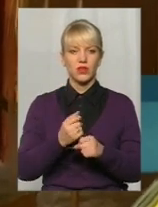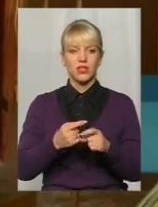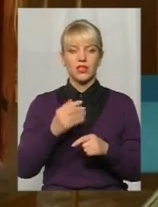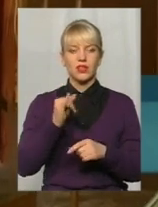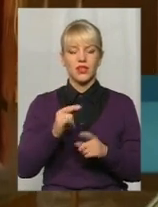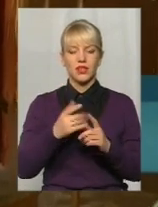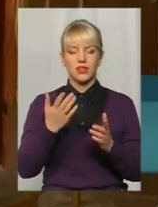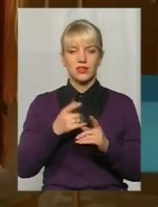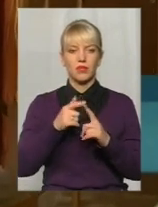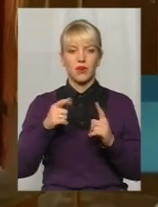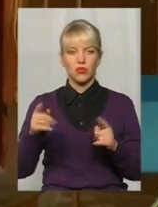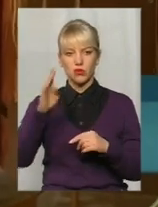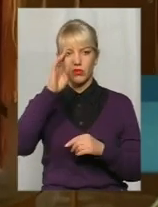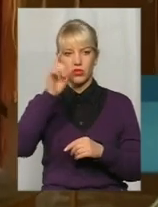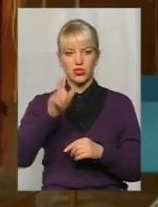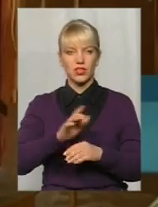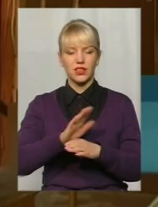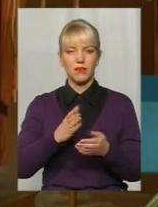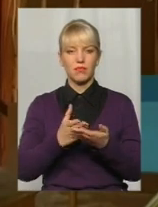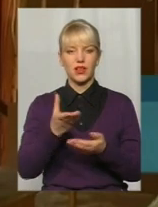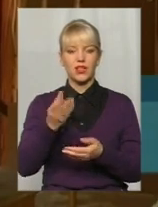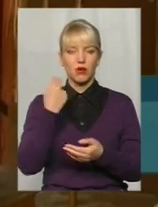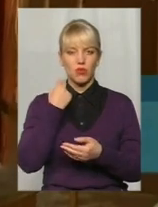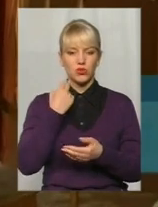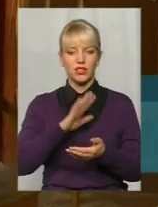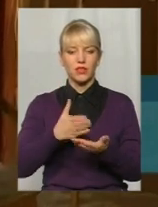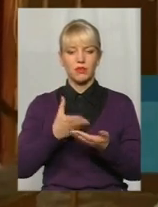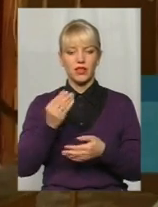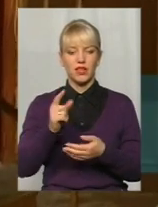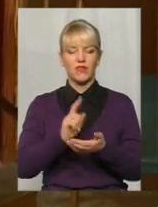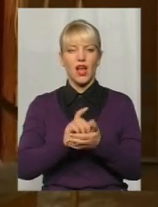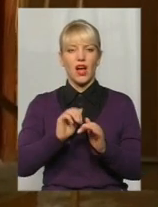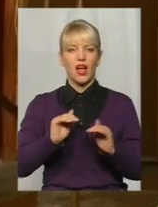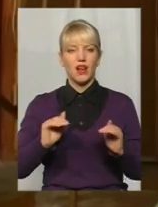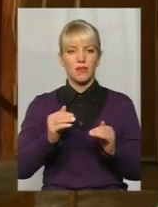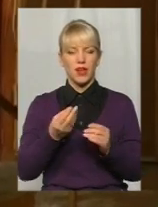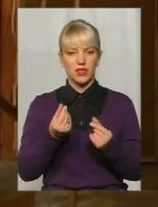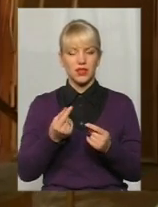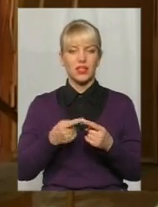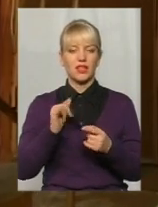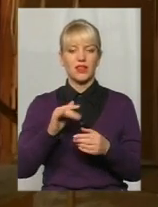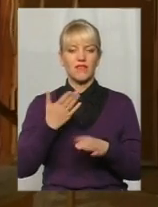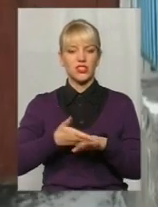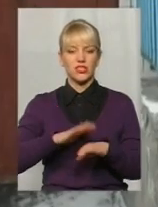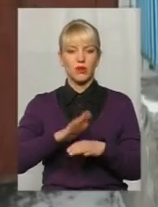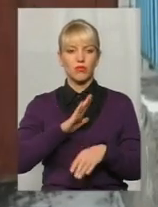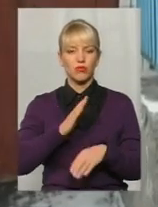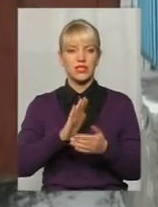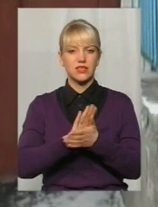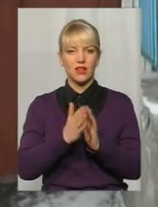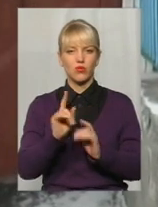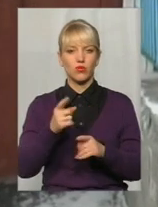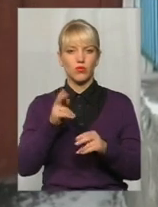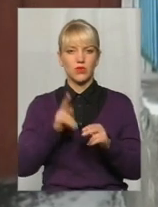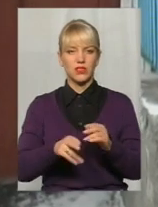сплачував аліменти, але в силу важкого матеріального стану він перестав трохи сплачувати аліменти. А тут нас